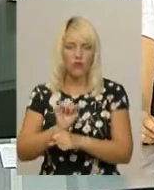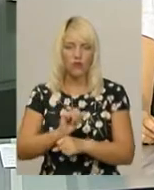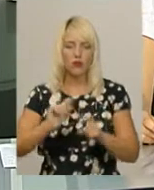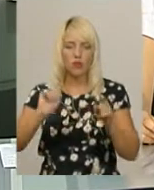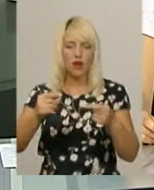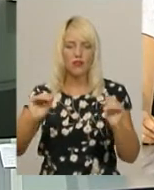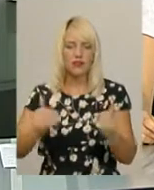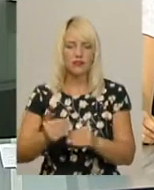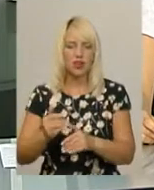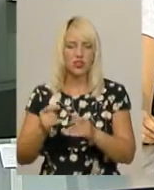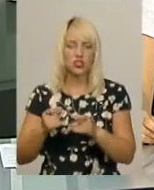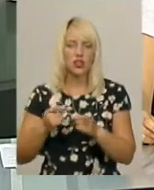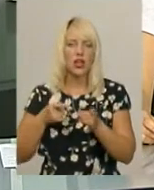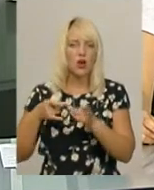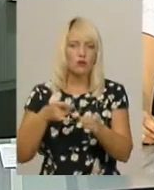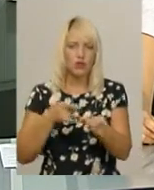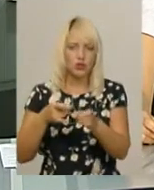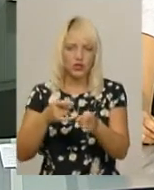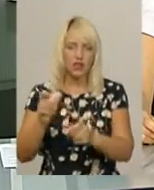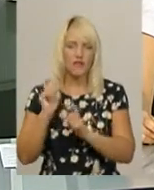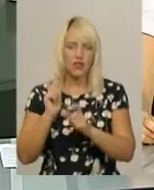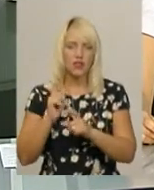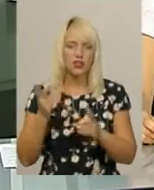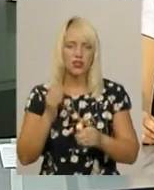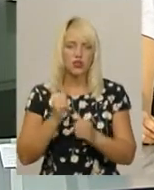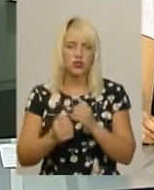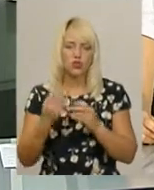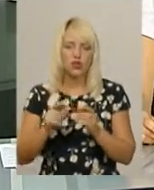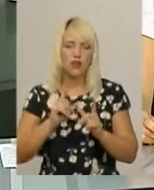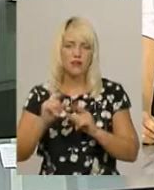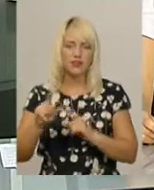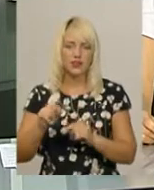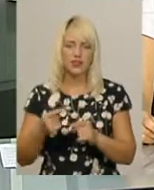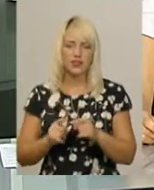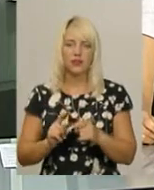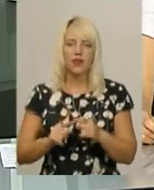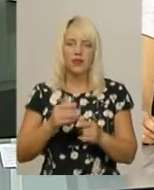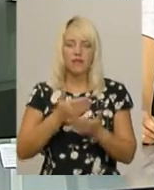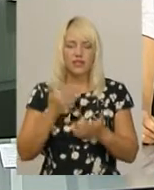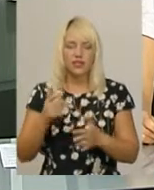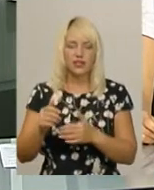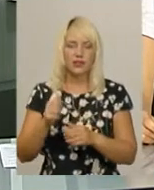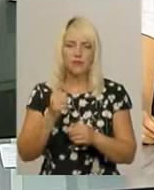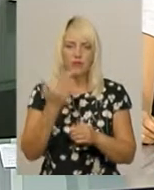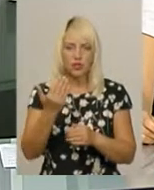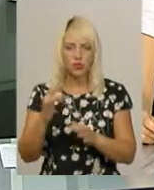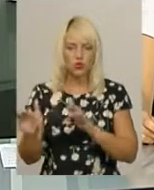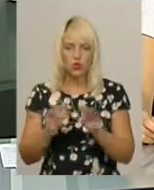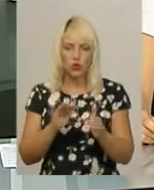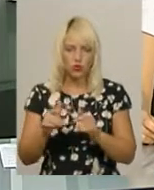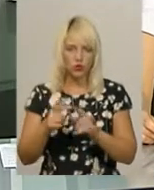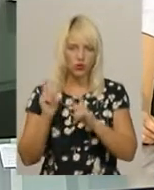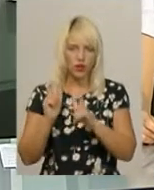вантажівок, які щодня їздять селом. За словами жителя Стріхівців Станіслава Будзинського, від інтенсивного руху вантажівок руйнується